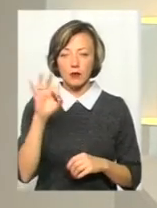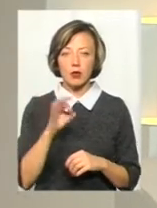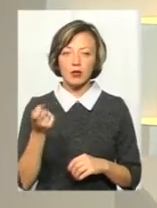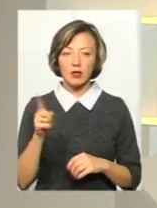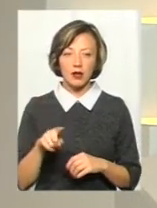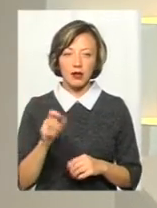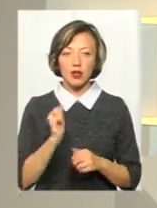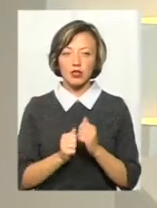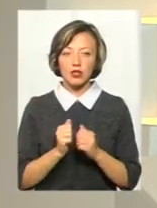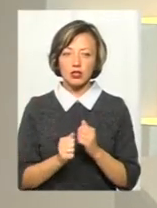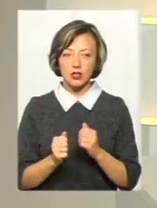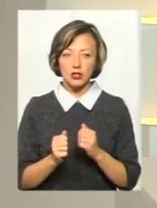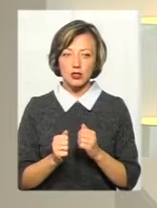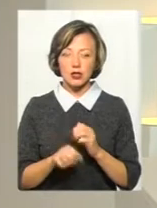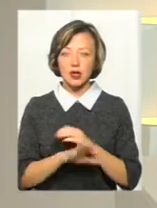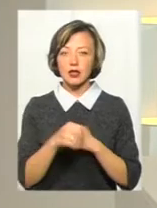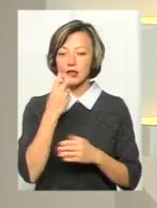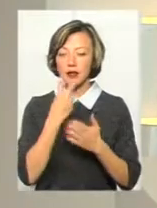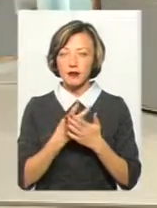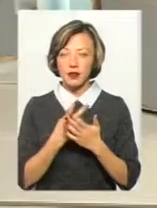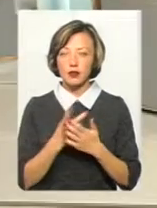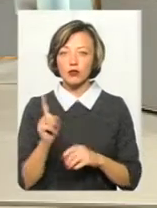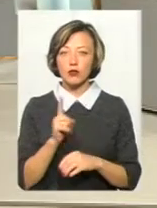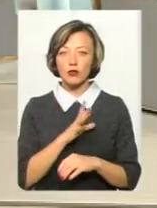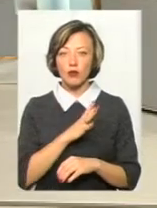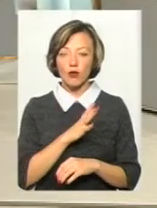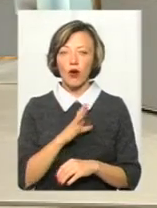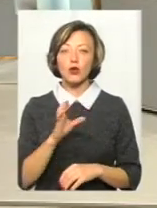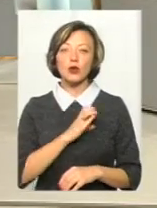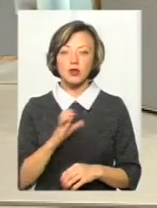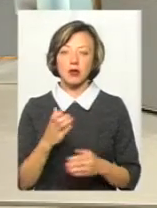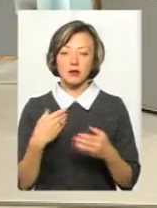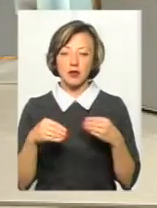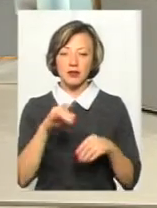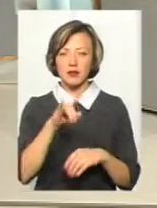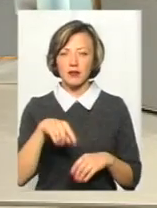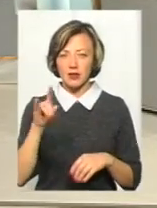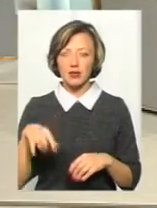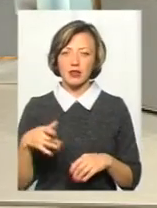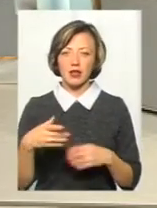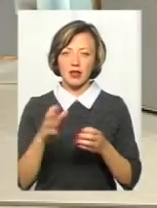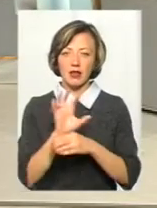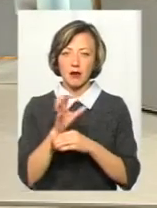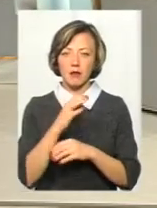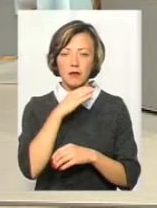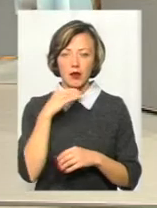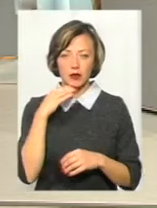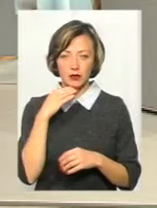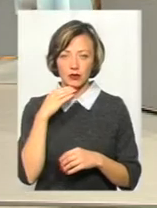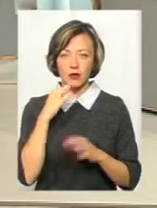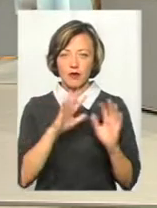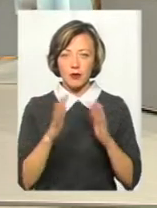найчастіше крадії дивляться на те, щоб був достаток, да, там, металопластикові вікна, тарілки. Але ж дуже багато